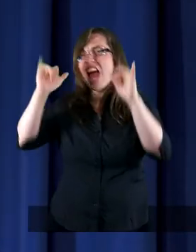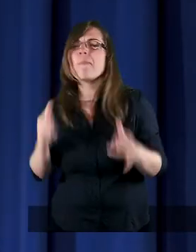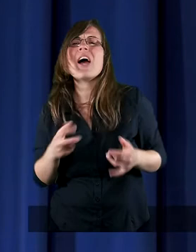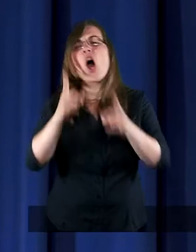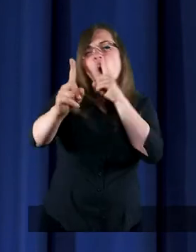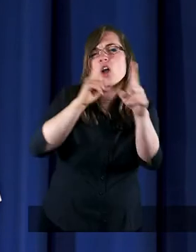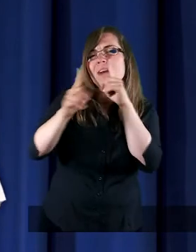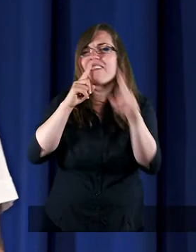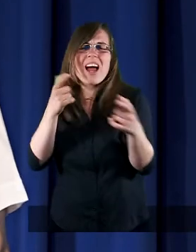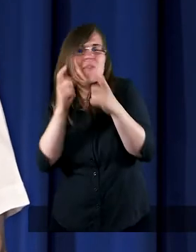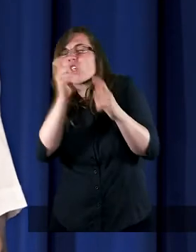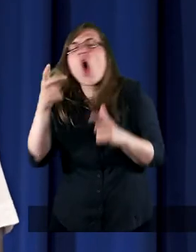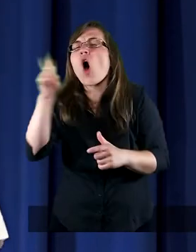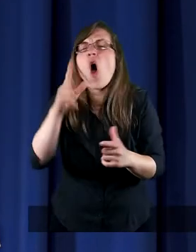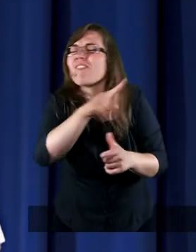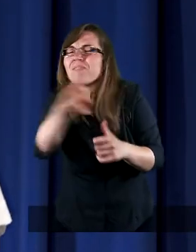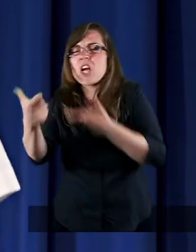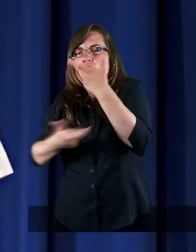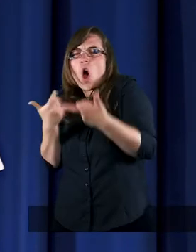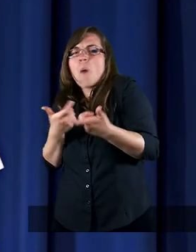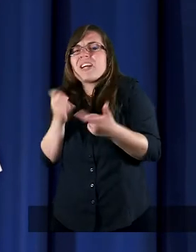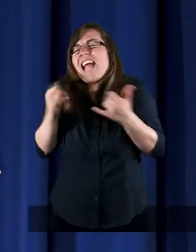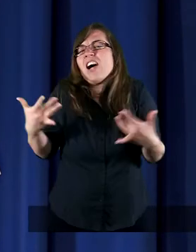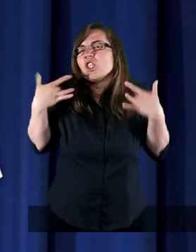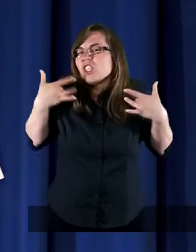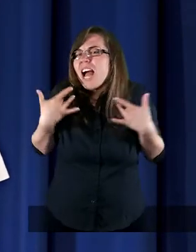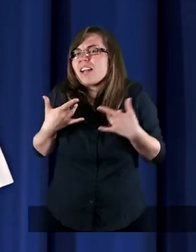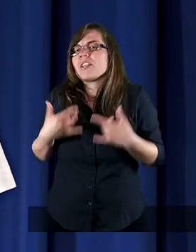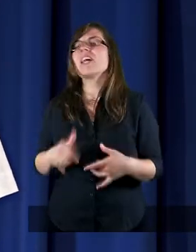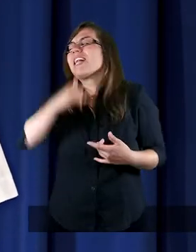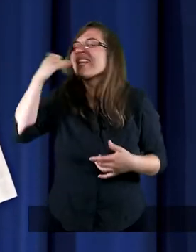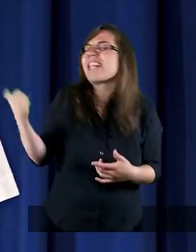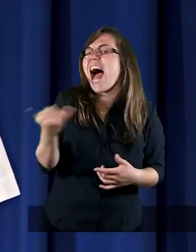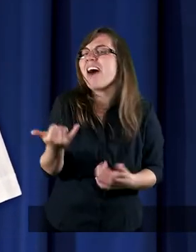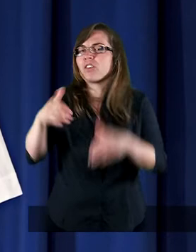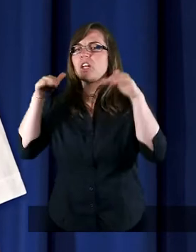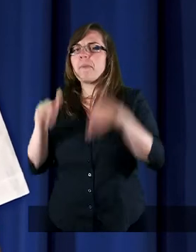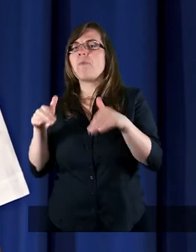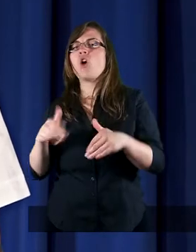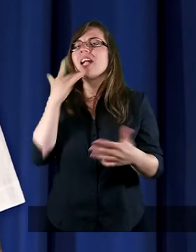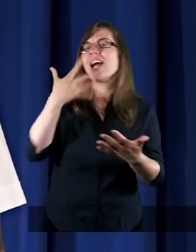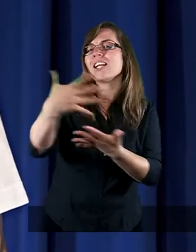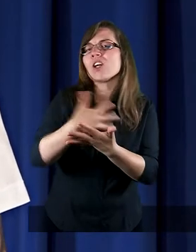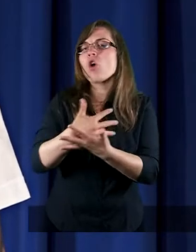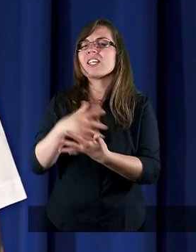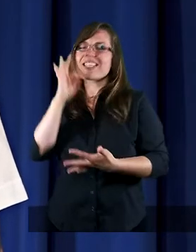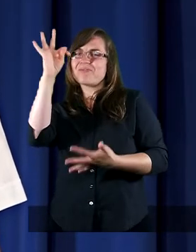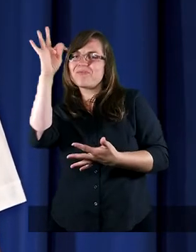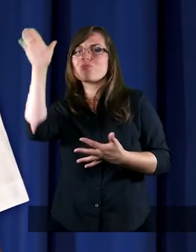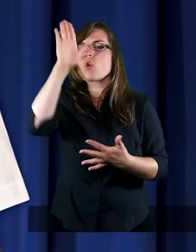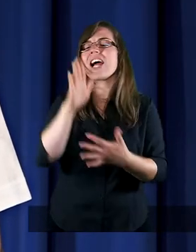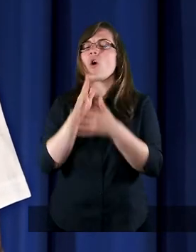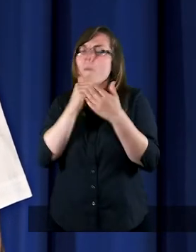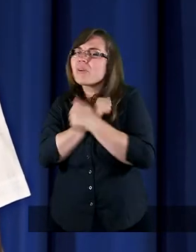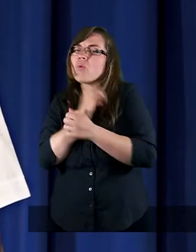lecimy, cokolwiek robimy, dopóki żyjemy, zawsze można skorzystać z Bożego przybaczenia.